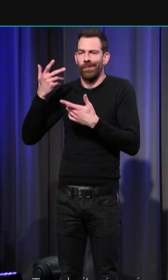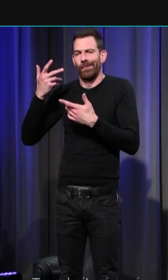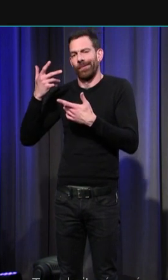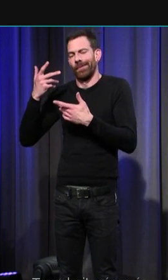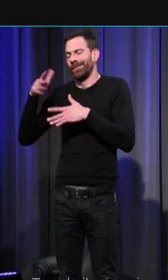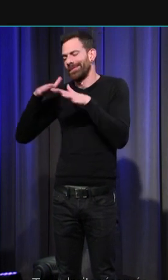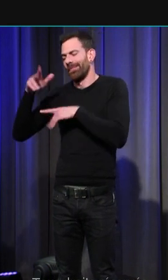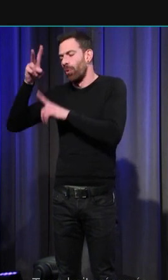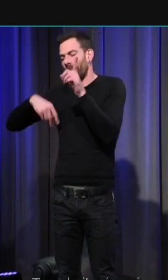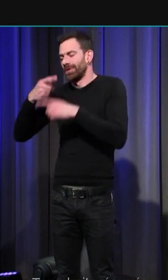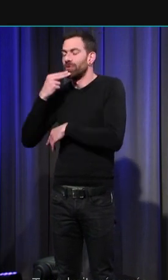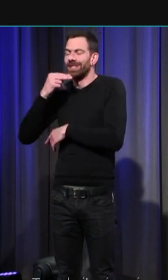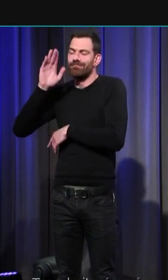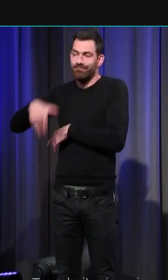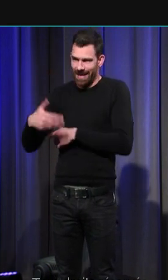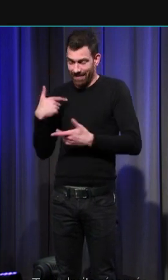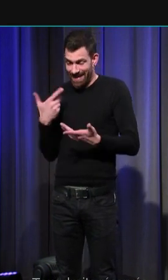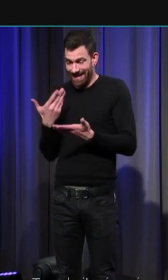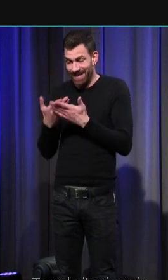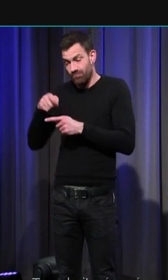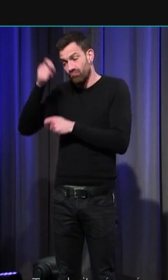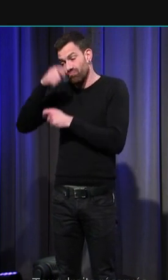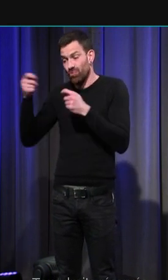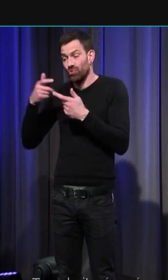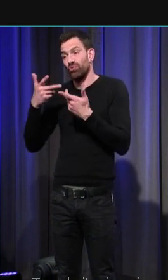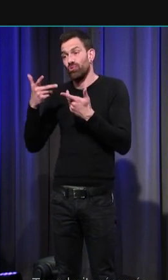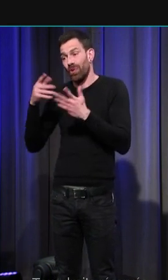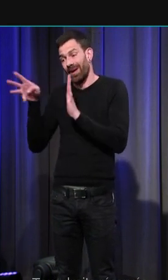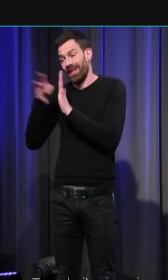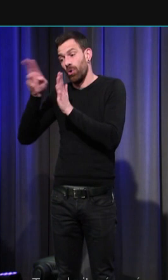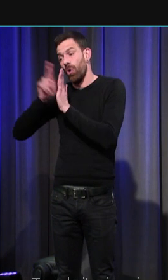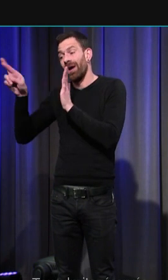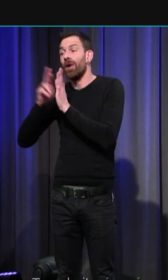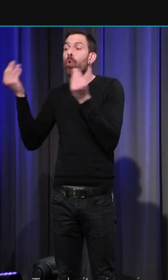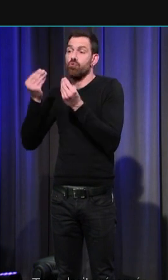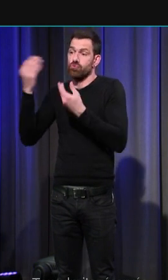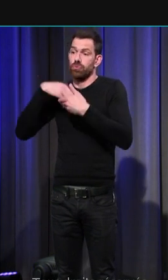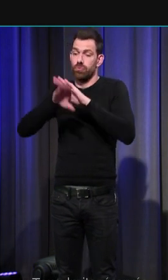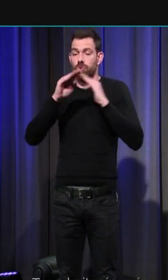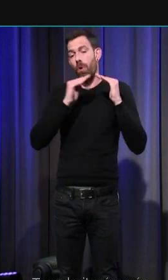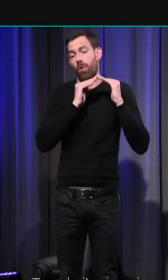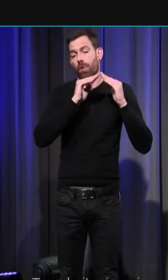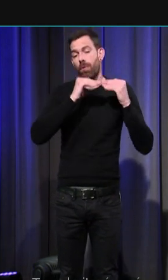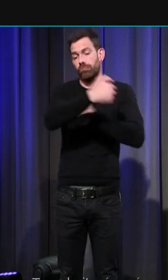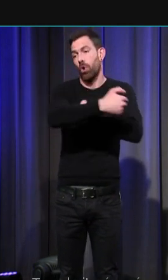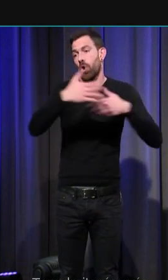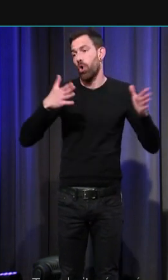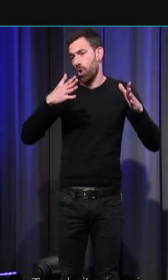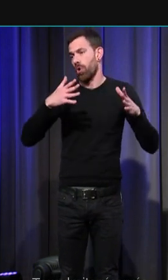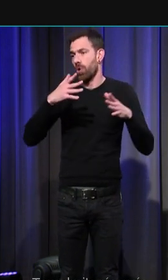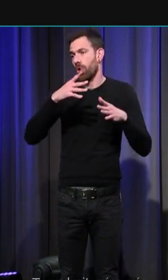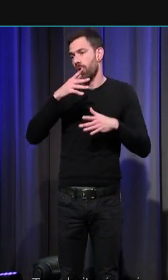instrumentalisée ce sont des mesures qui ont été faites dans les camps de concentration par des médecins nazis donc vous imaginez bien que d'une façon éthique